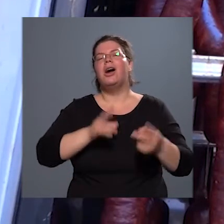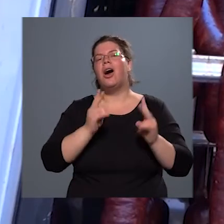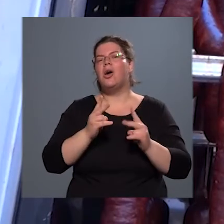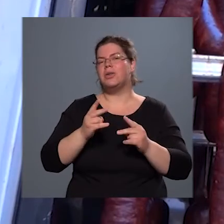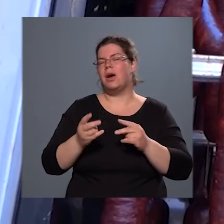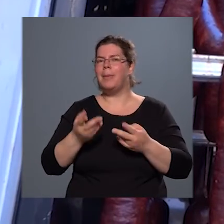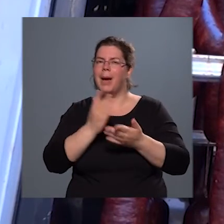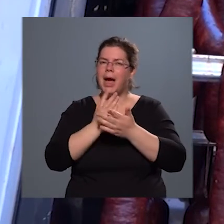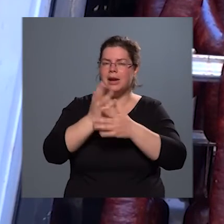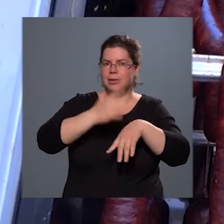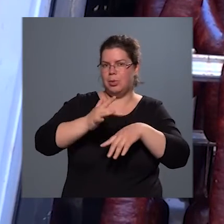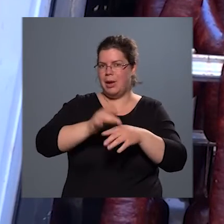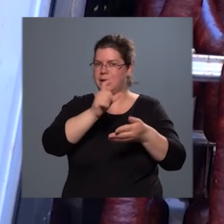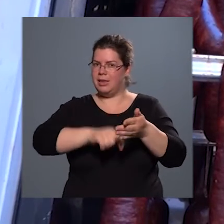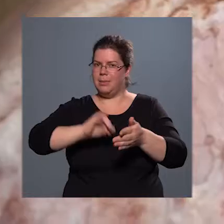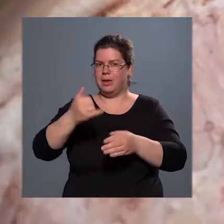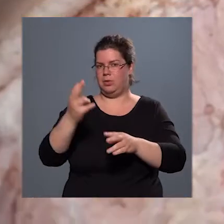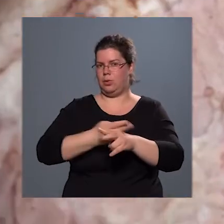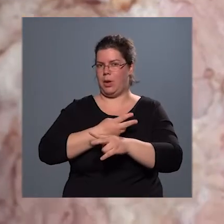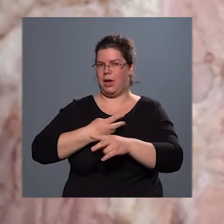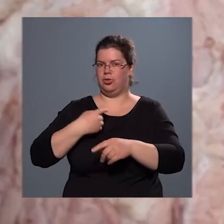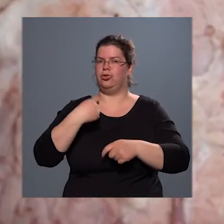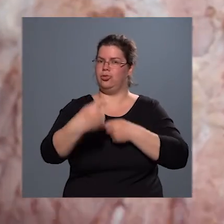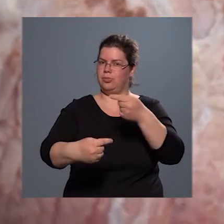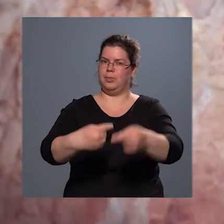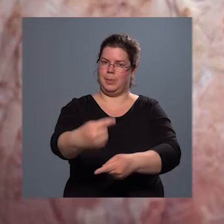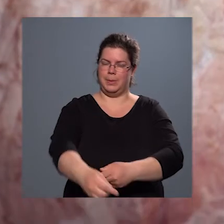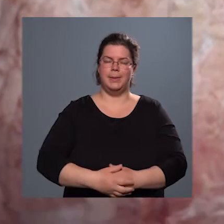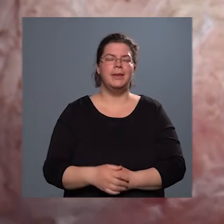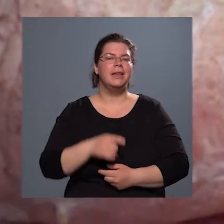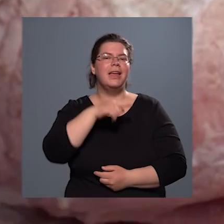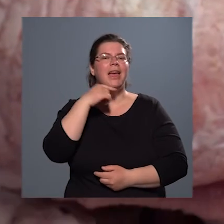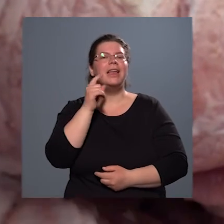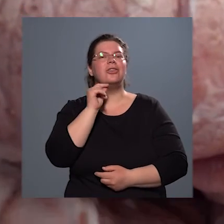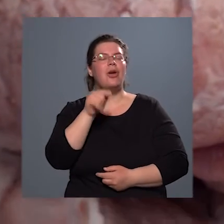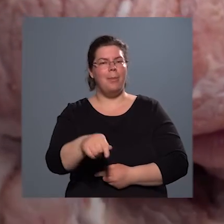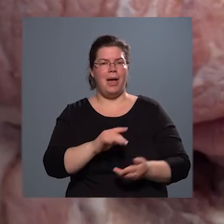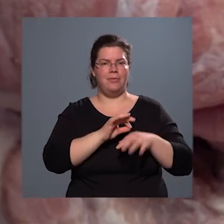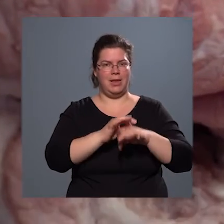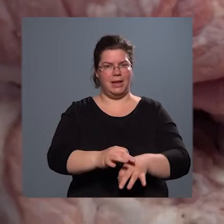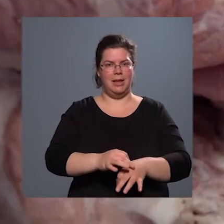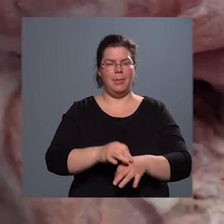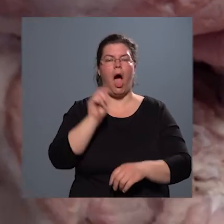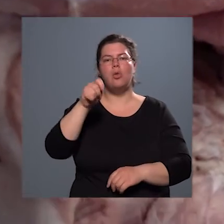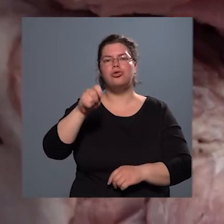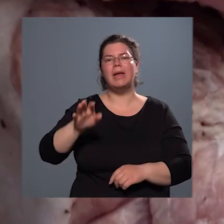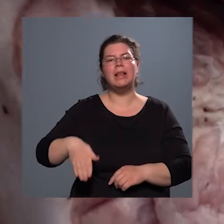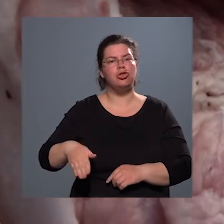kikísérletezett receptek és szokások is. Az édesapám az vezette így be ezt a sonka, húsvéti sonka